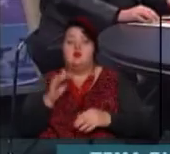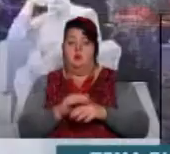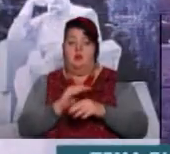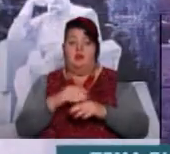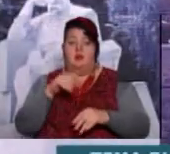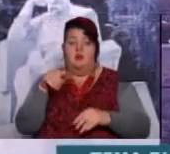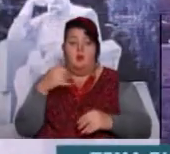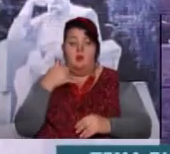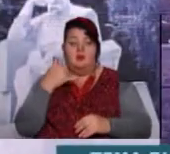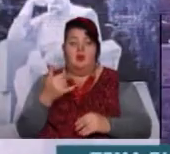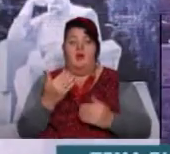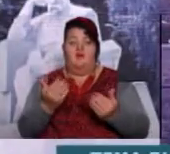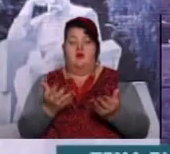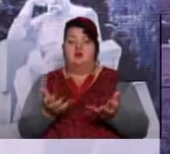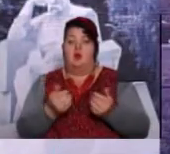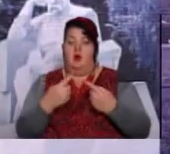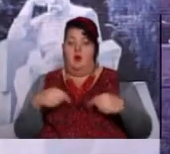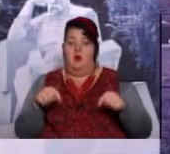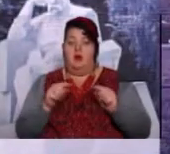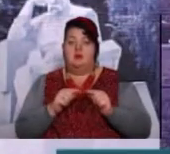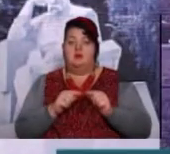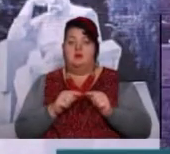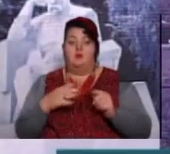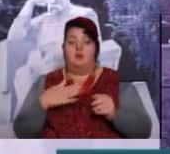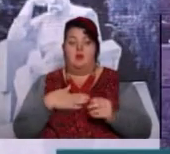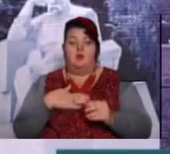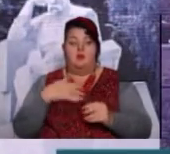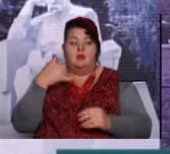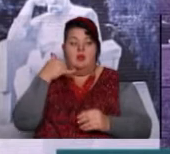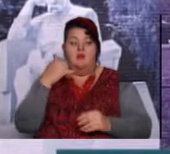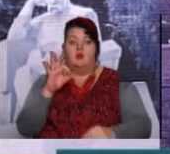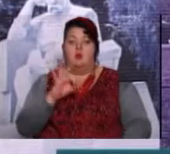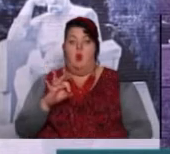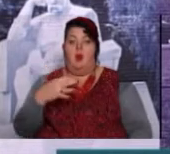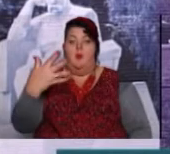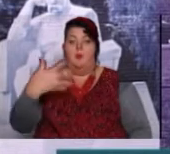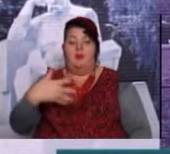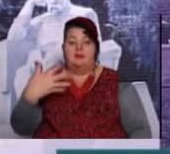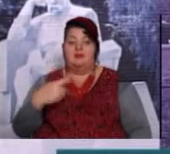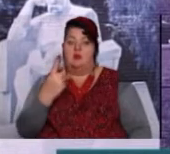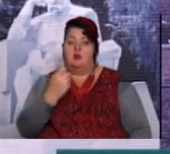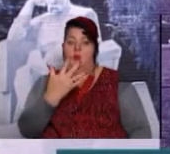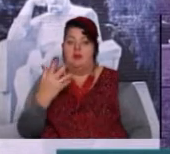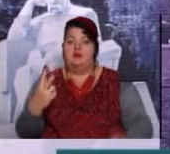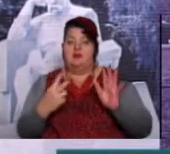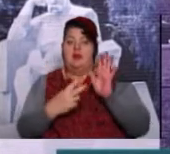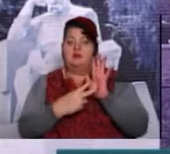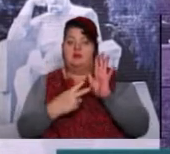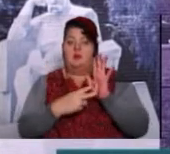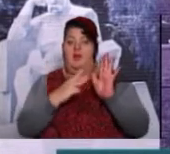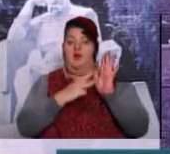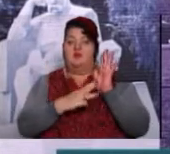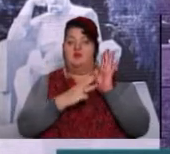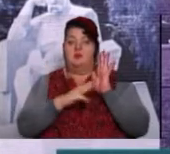телефону будь ласка, телефон 050 157 85